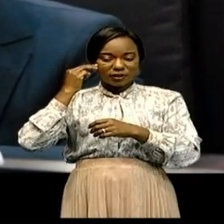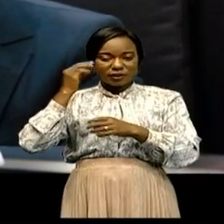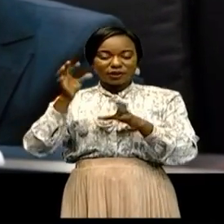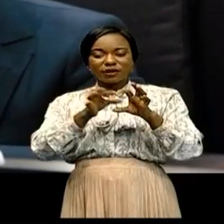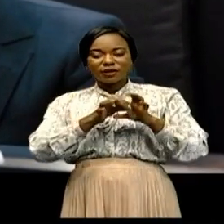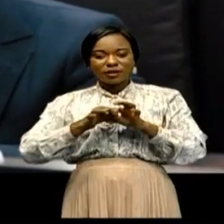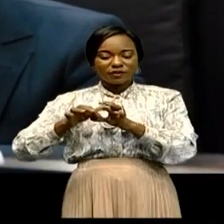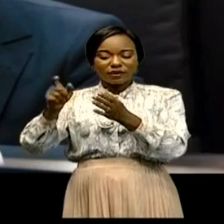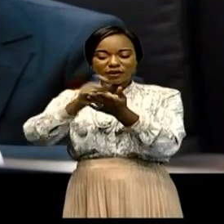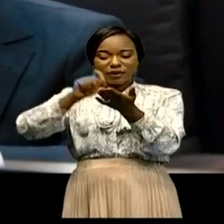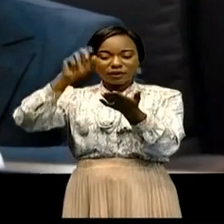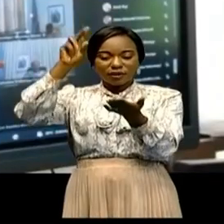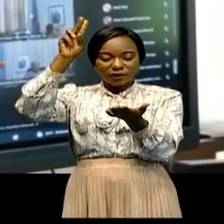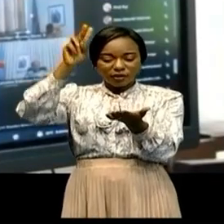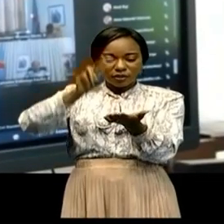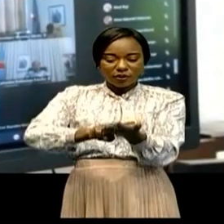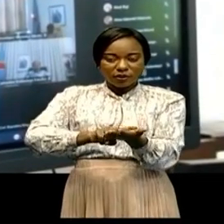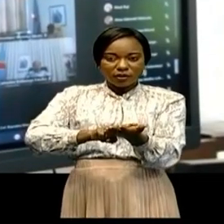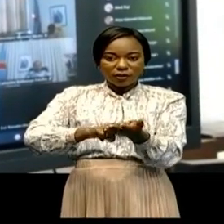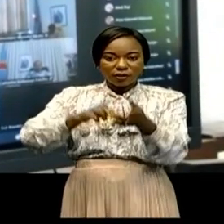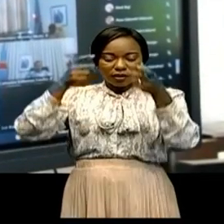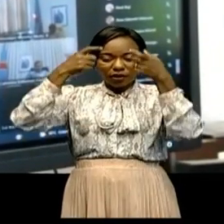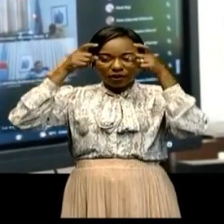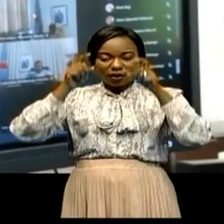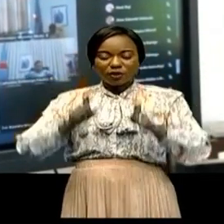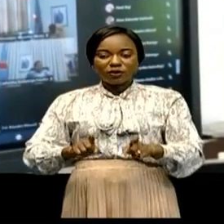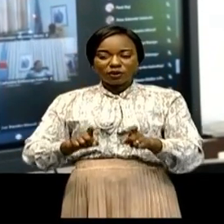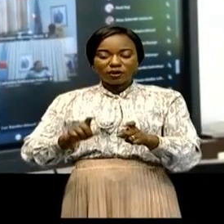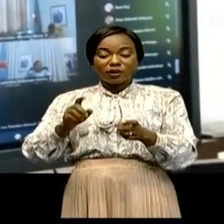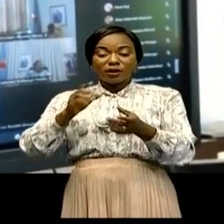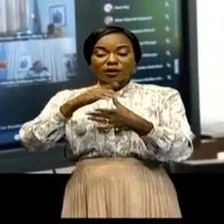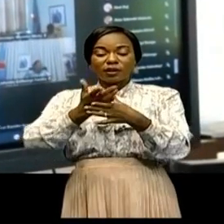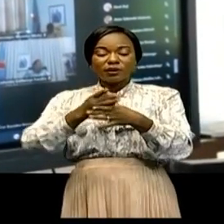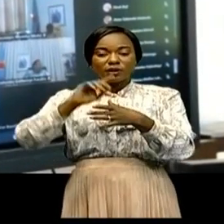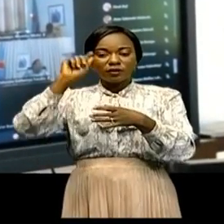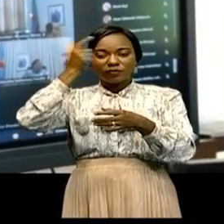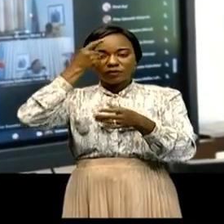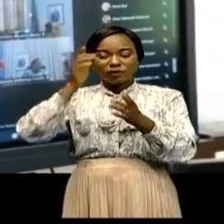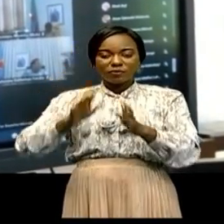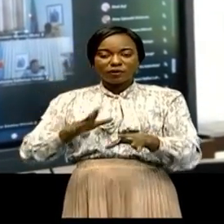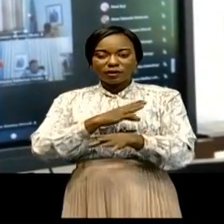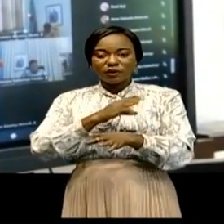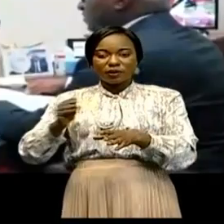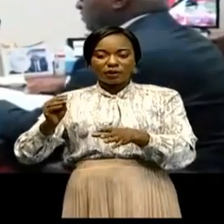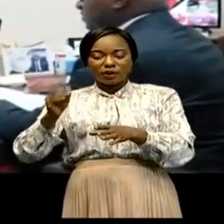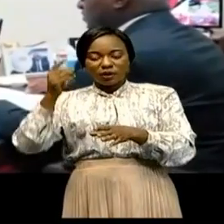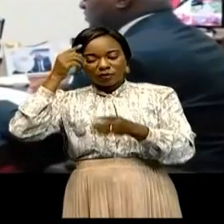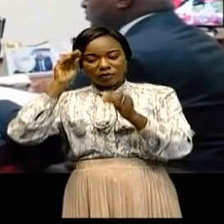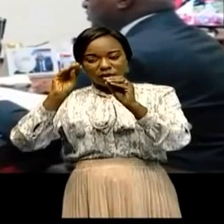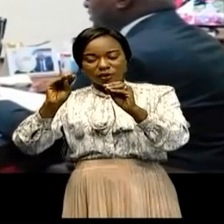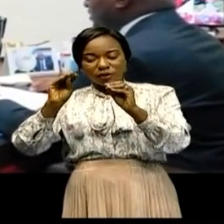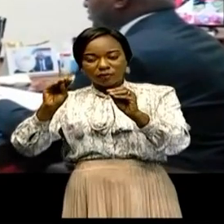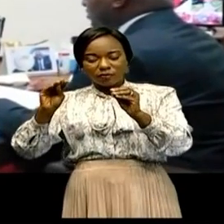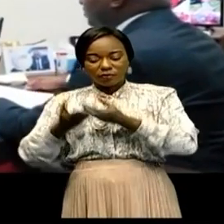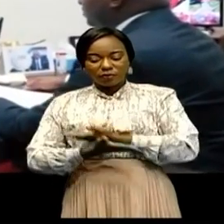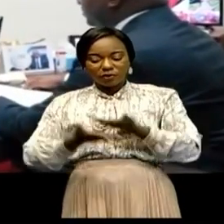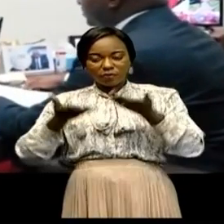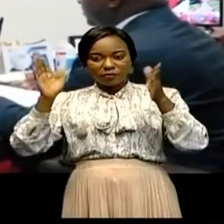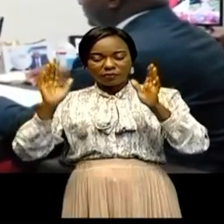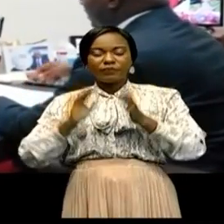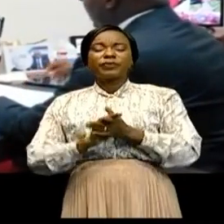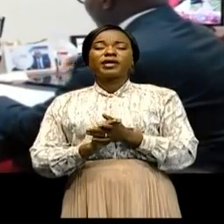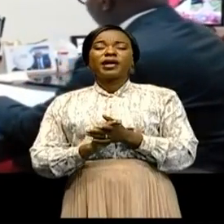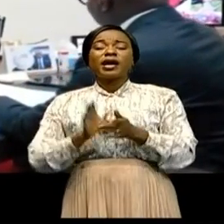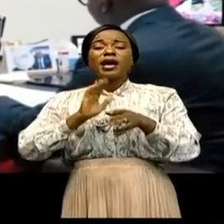à la signature du protocole d'accord entre le gouvernement et les banques syndicales du secteur de l'enseignement primaire. Après